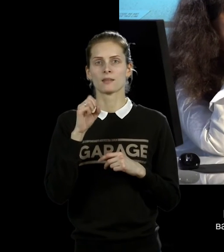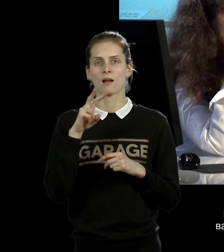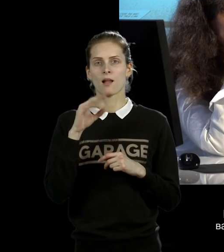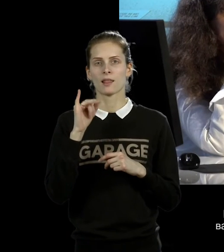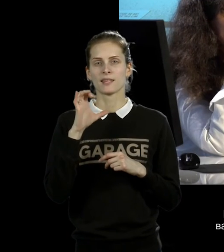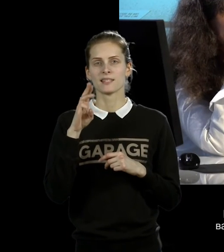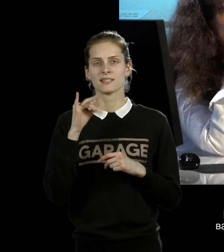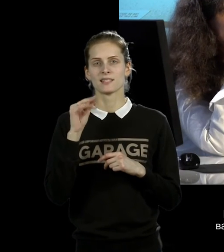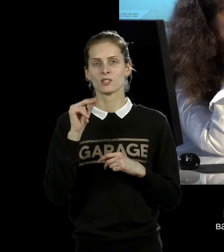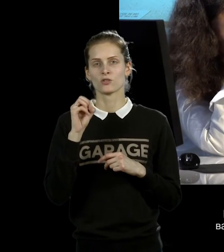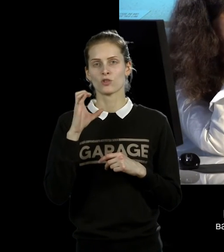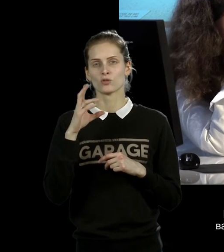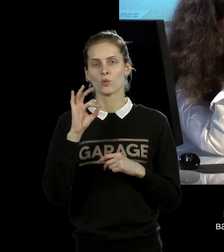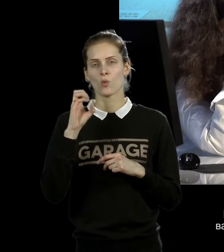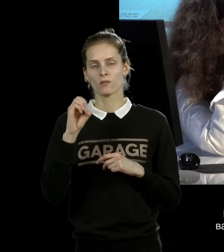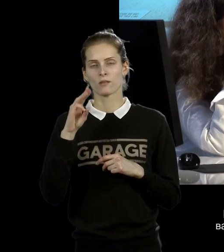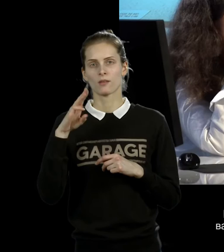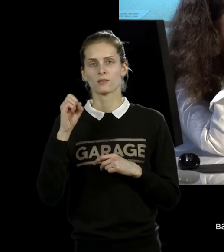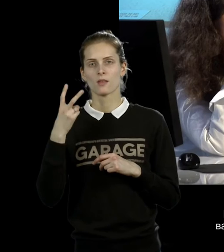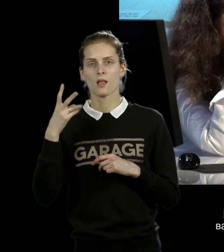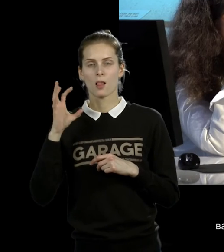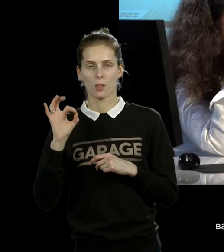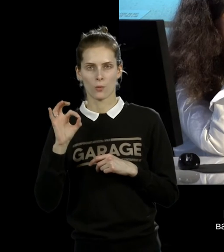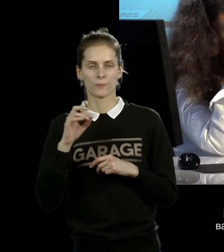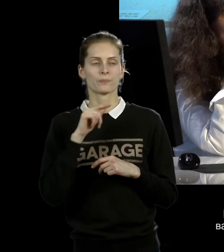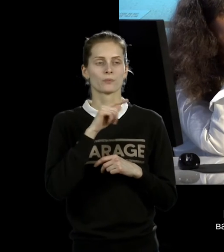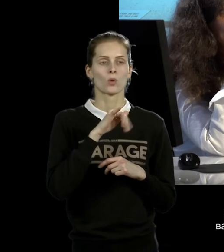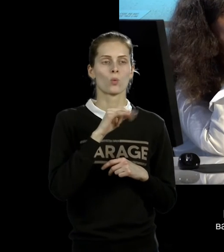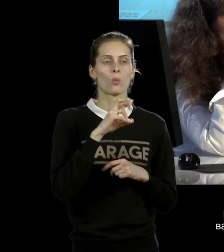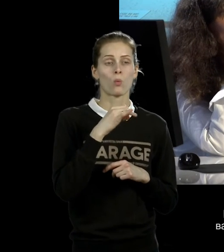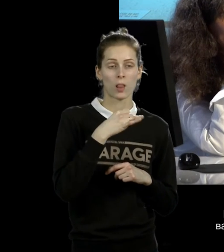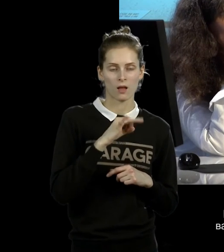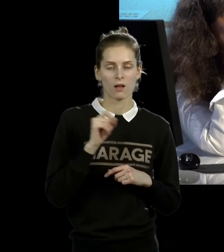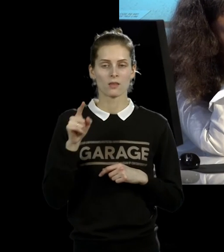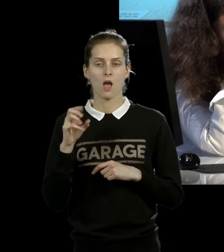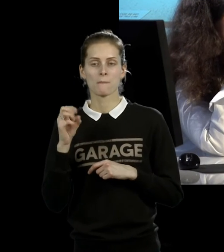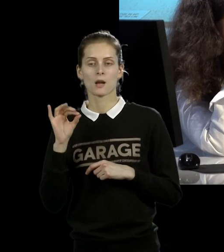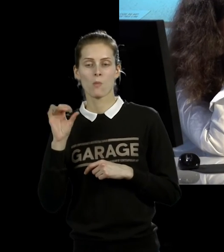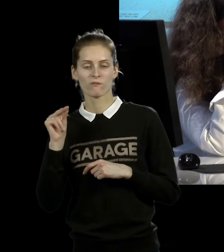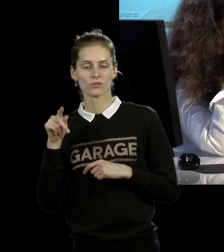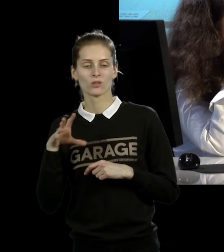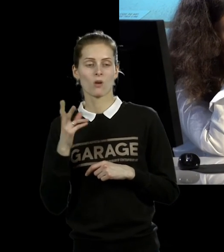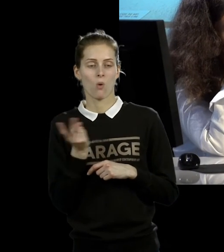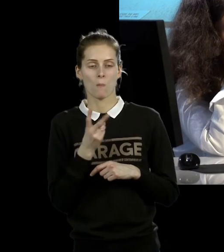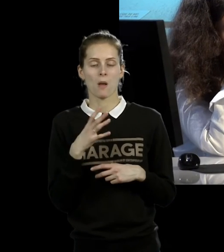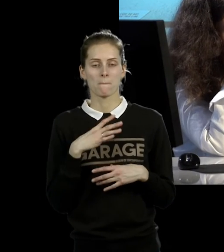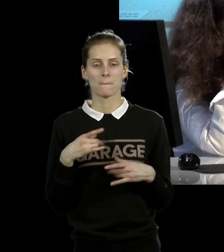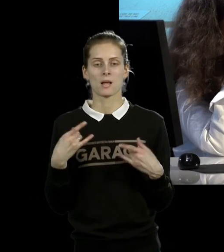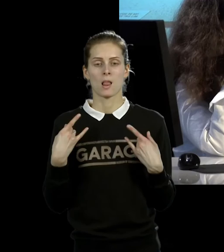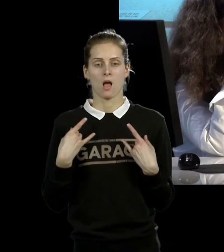для Улая, и для Марины Абрамовича было очень важно, что они оба родились в тоталитарных странах. И у нее в метрике была,